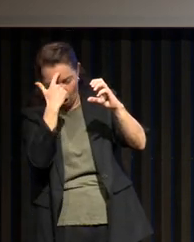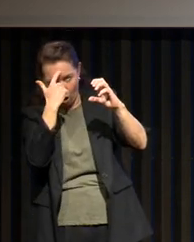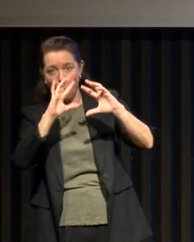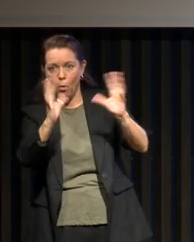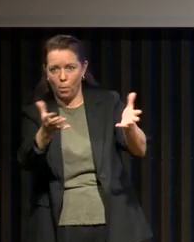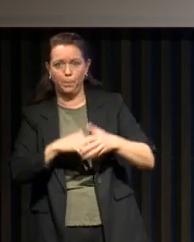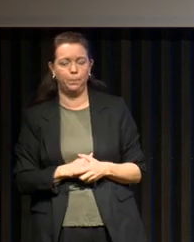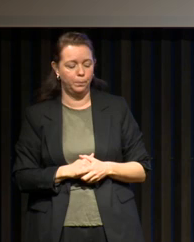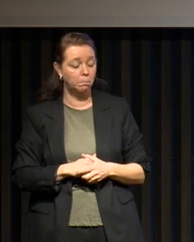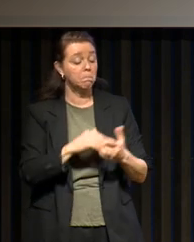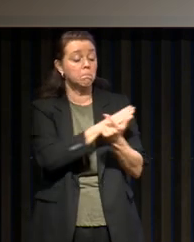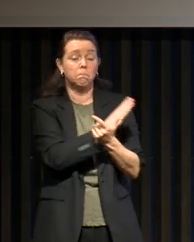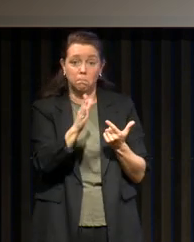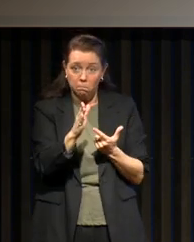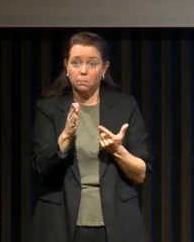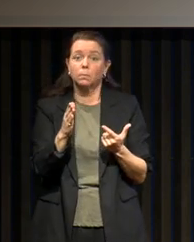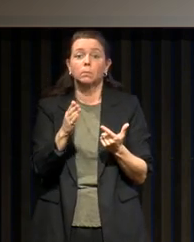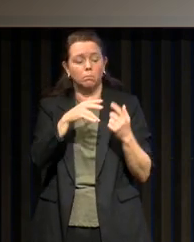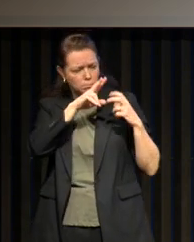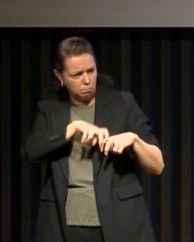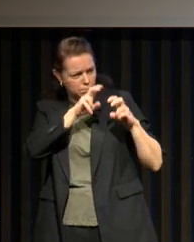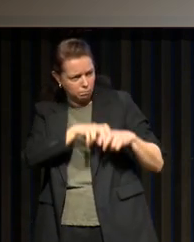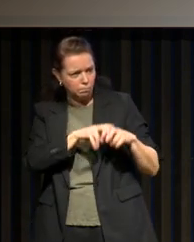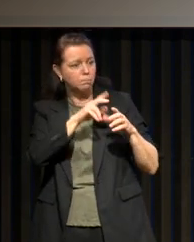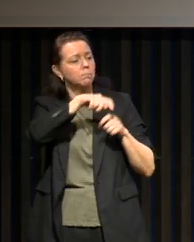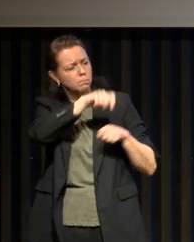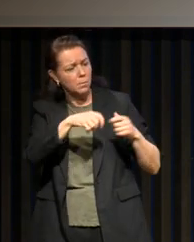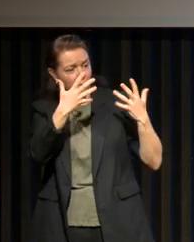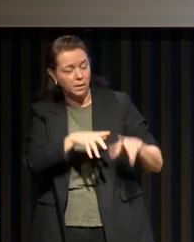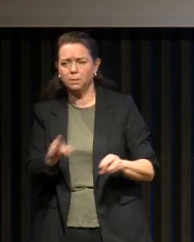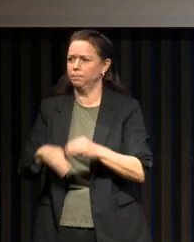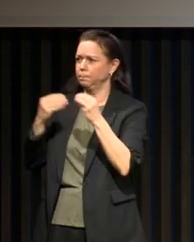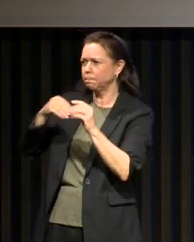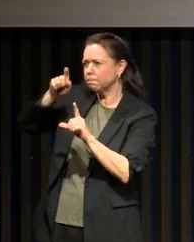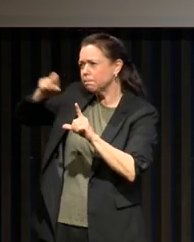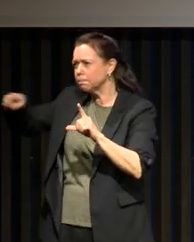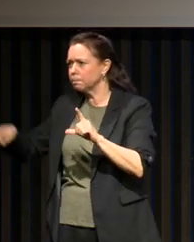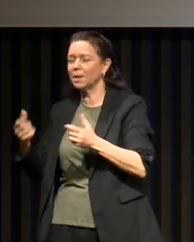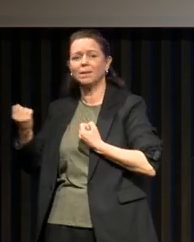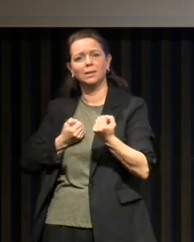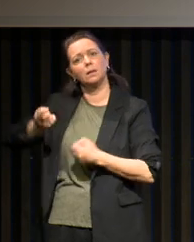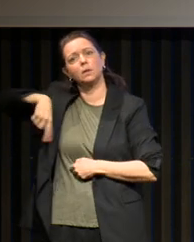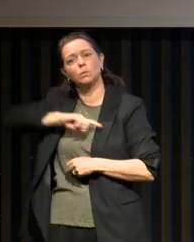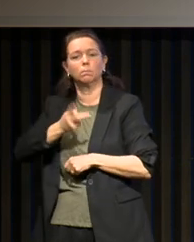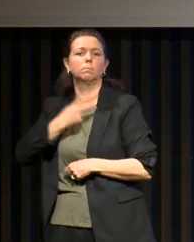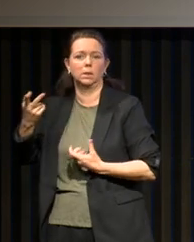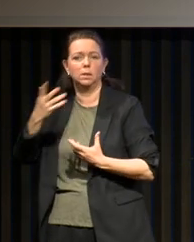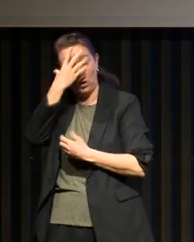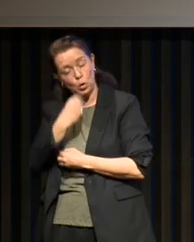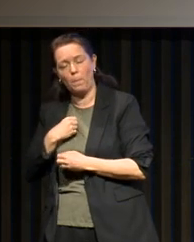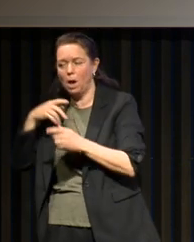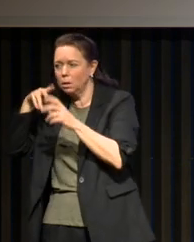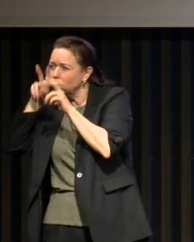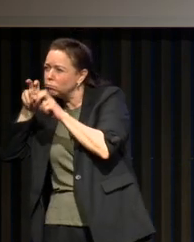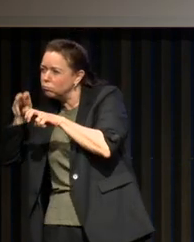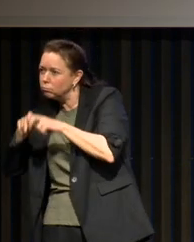Et ces explorations, après, on les interprète, on les analyse au service de médecine du sommeil. Et qu